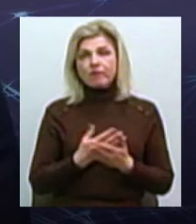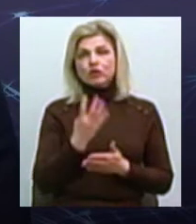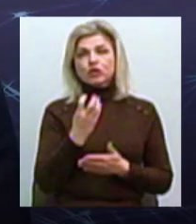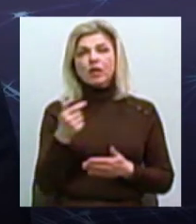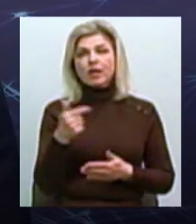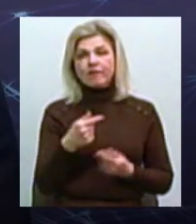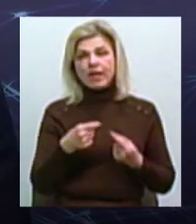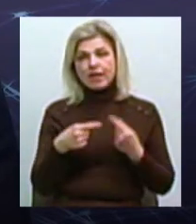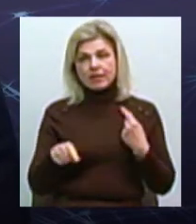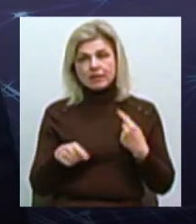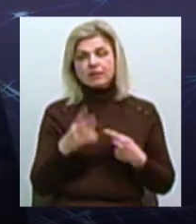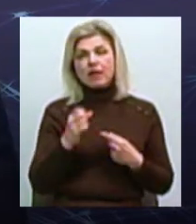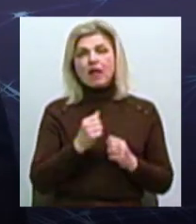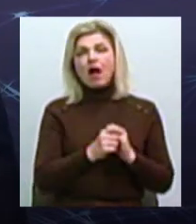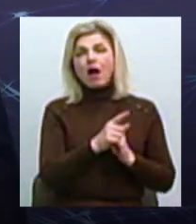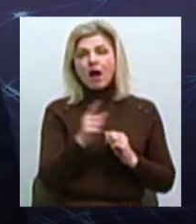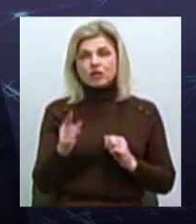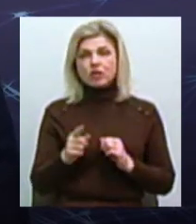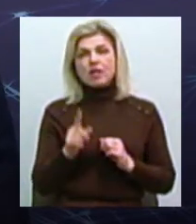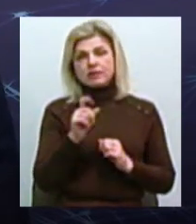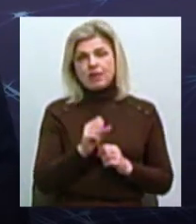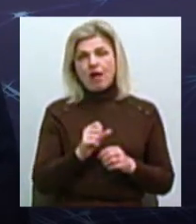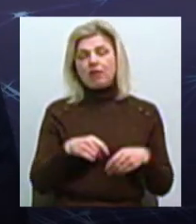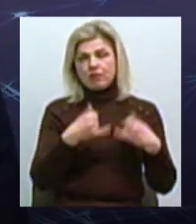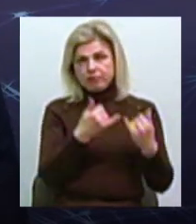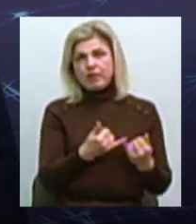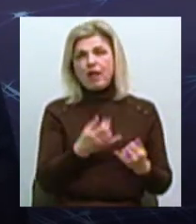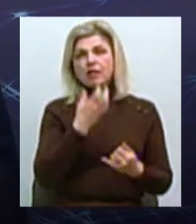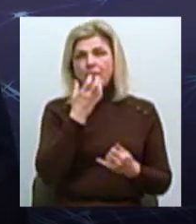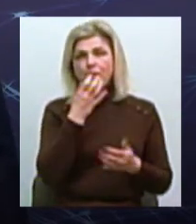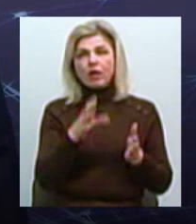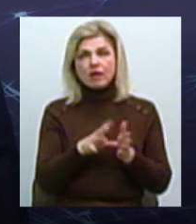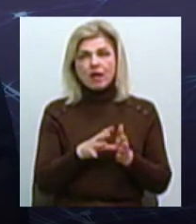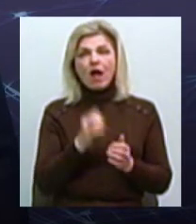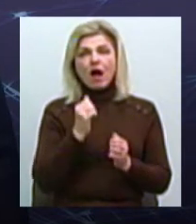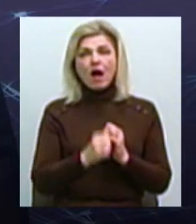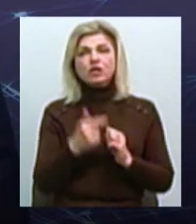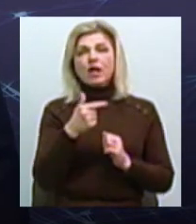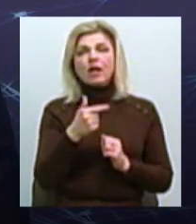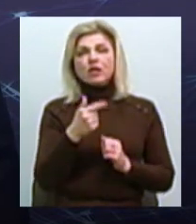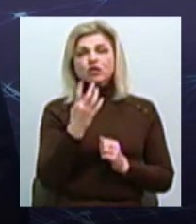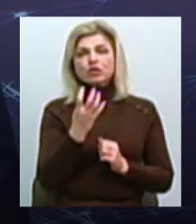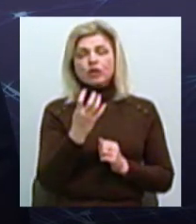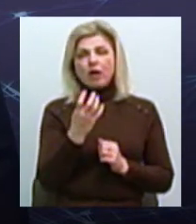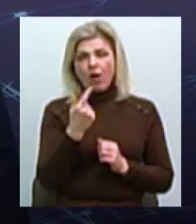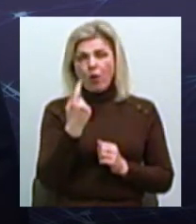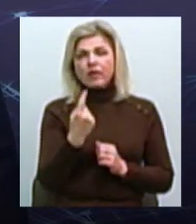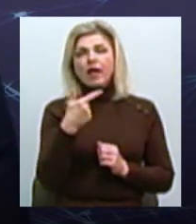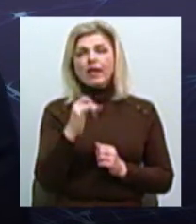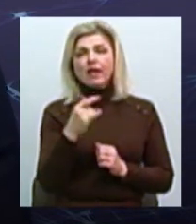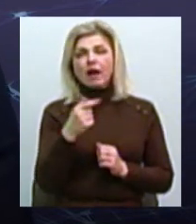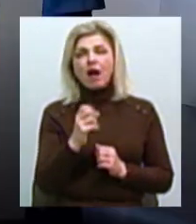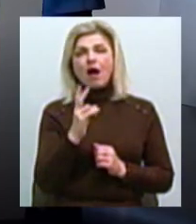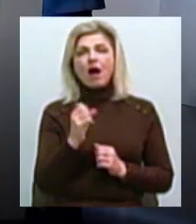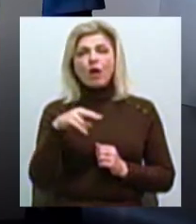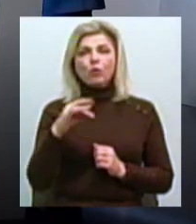гривень різниця на кожній гігакалорії За поставлену теплову енергію Кожна гігакалорія – це 400 гривень втрати для підприємства Я